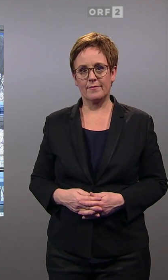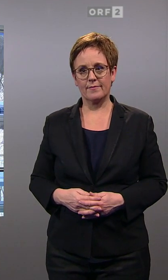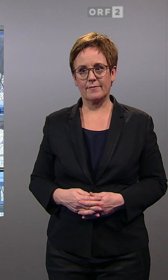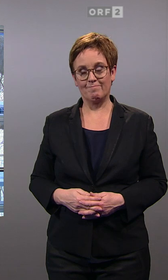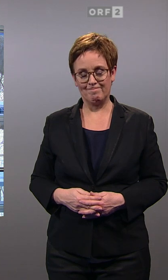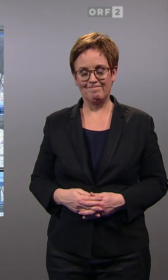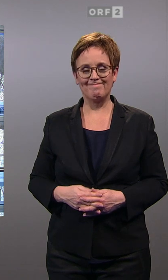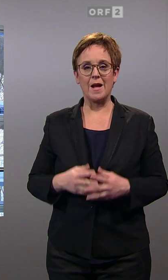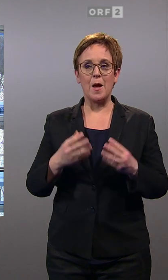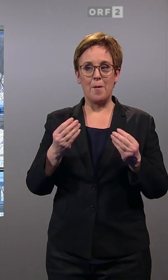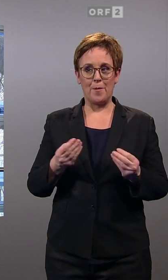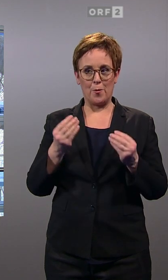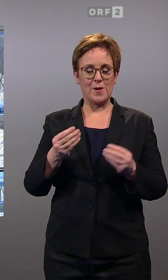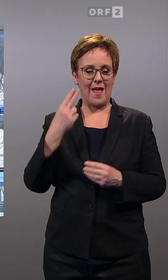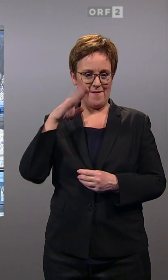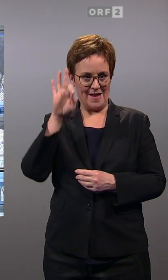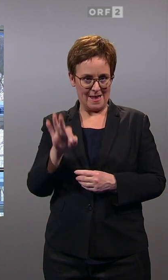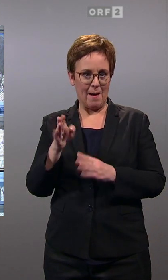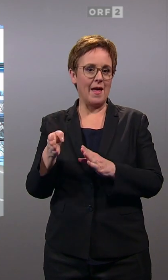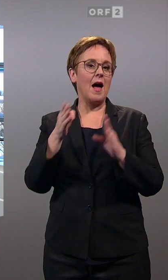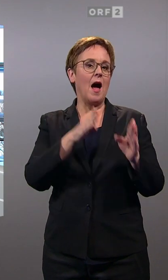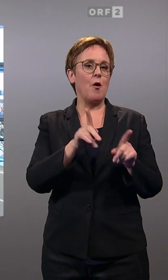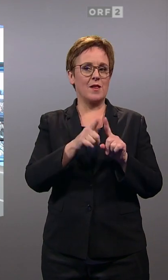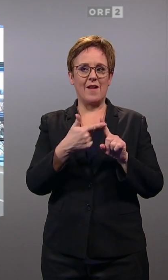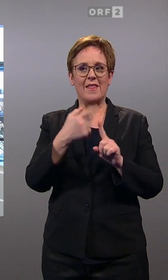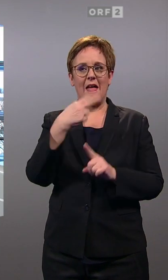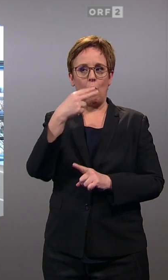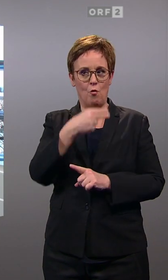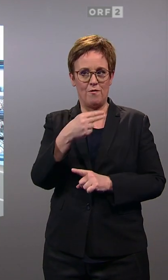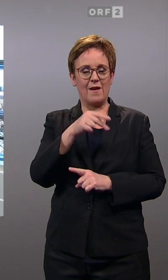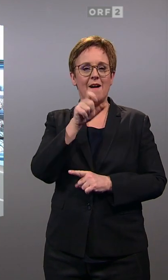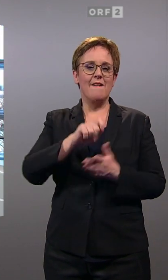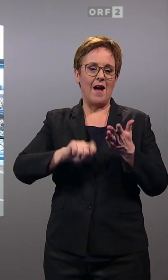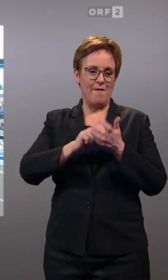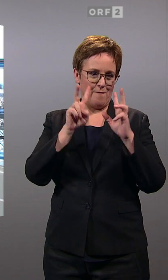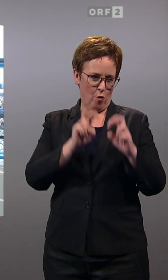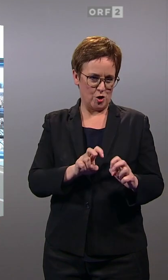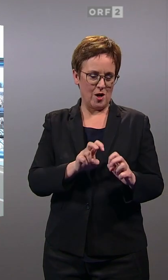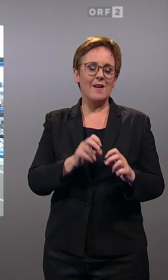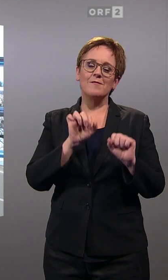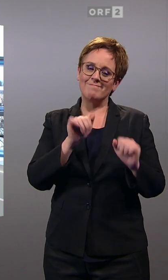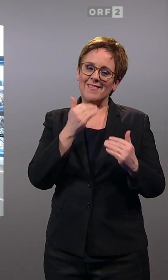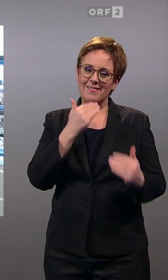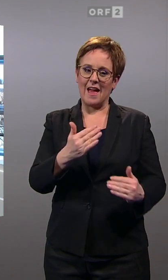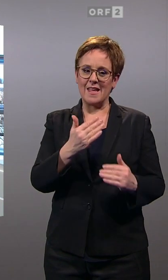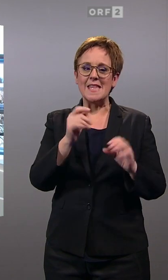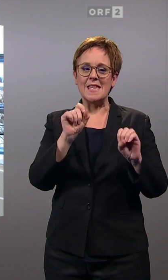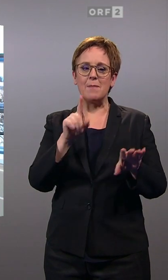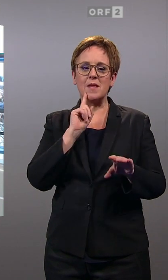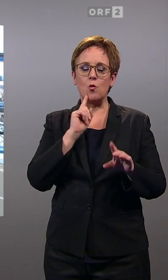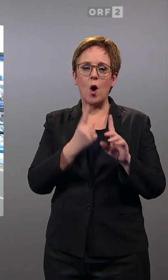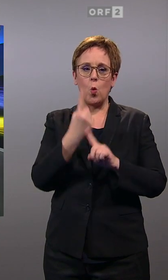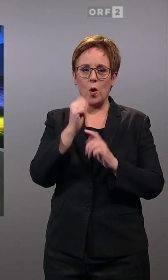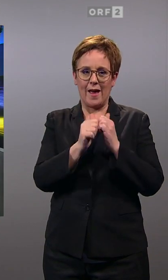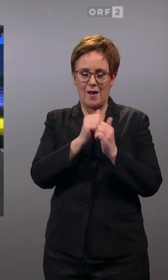Ja, ich begrüße jetzt nicht nur bei mir Peter Filzmeier, sondern auch Christoph Hofinger, den Wahlforscher, der heute wieder einmal für die Hochrechnung kurz nach 17 Uhr verantwortlich sein